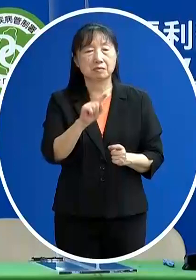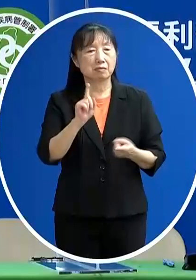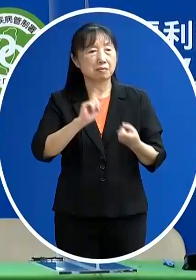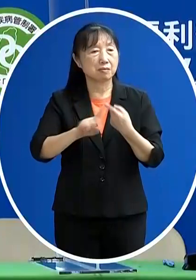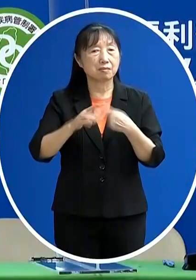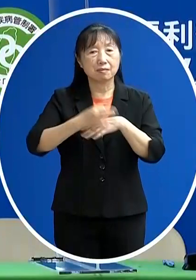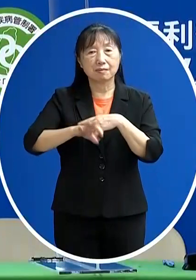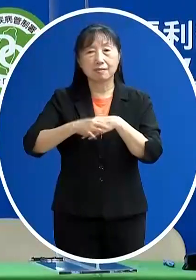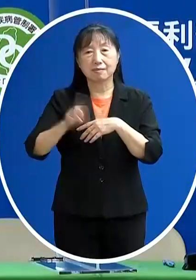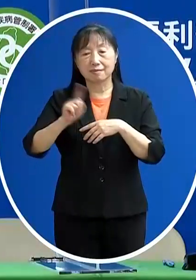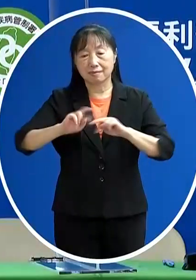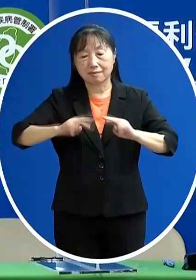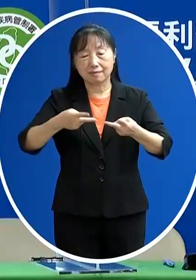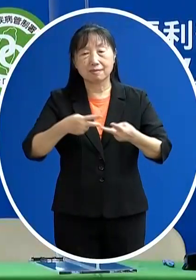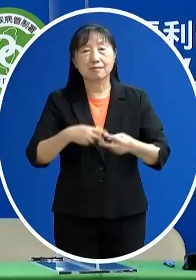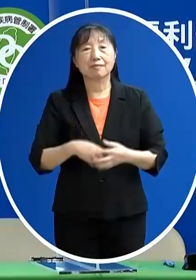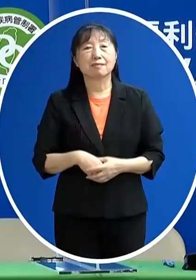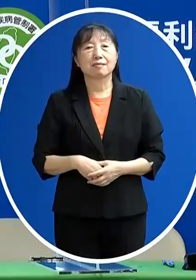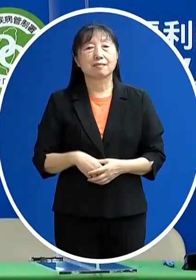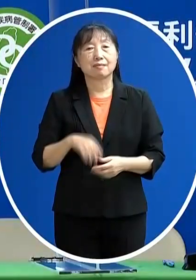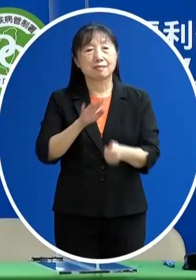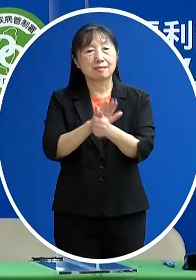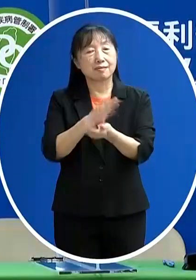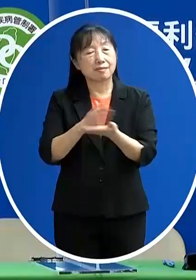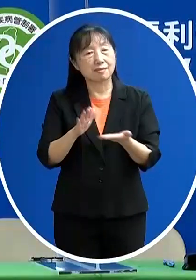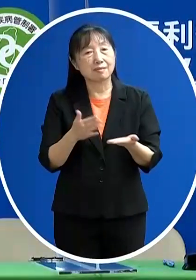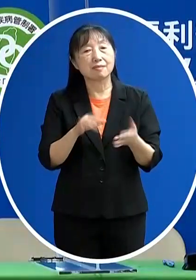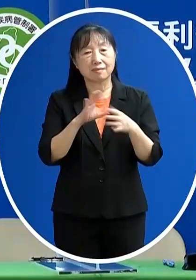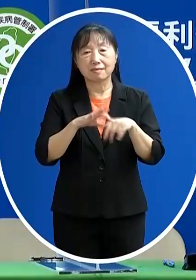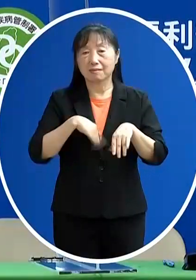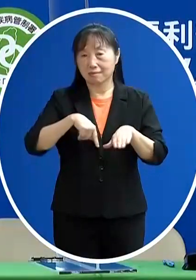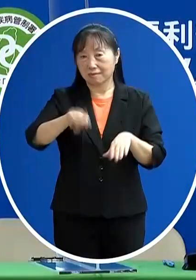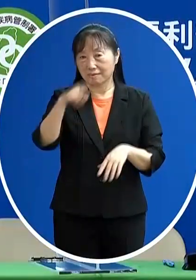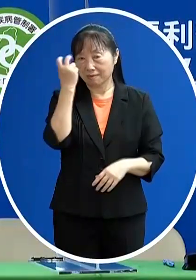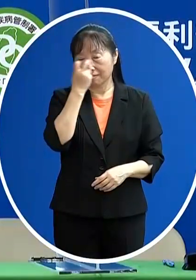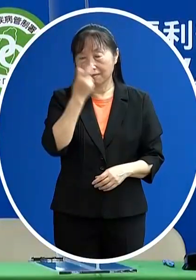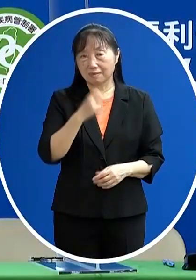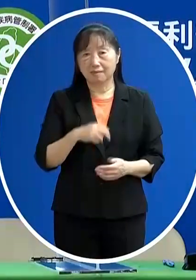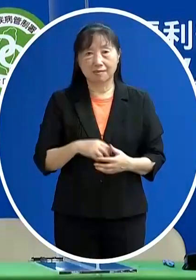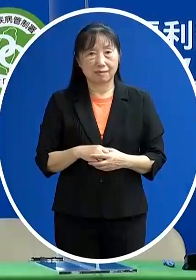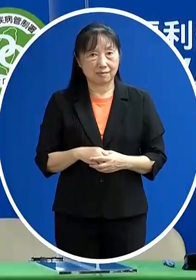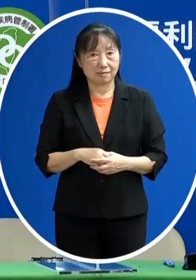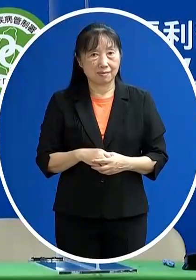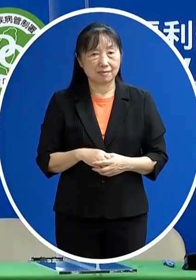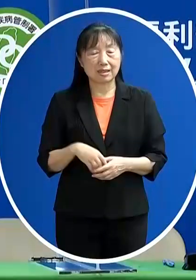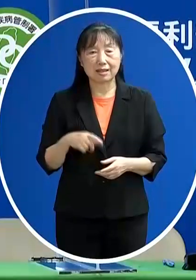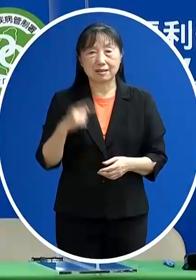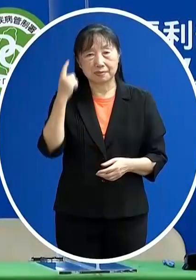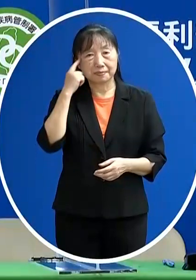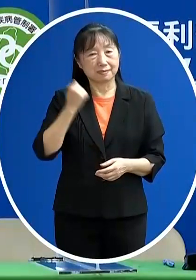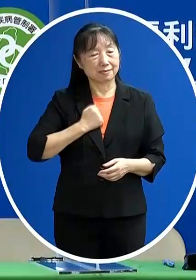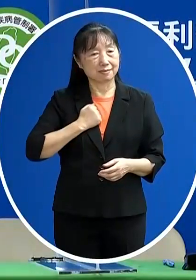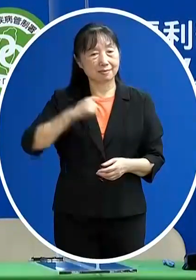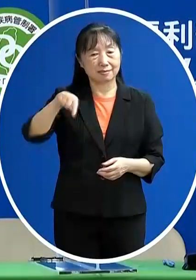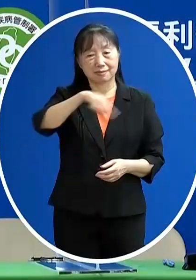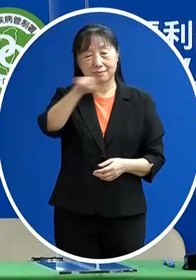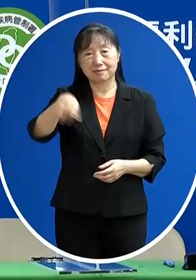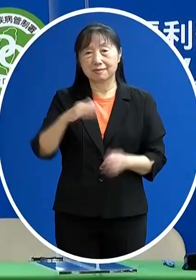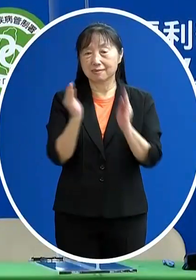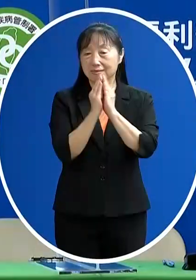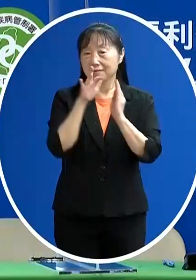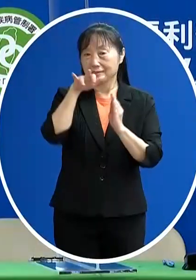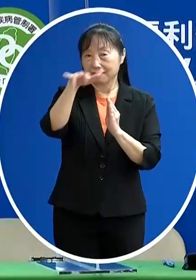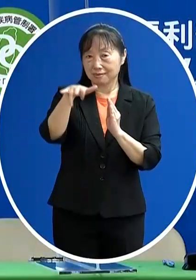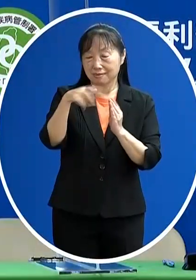那需要改善或者是解決的那當然更重要的就是說 也要瞭解一下這個整個陶基